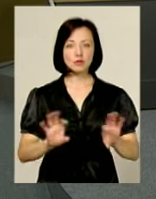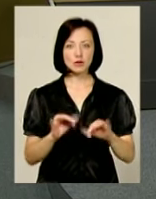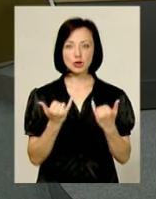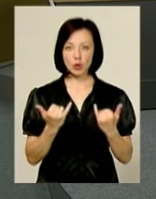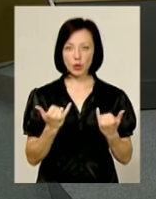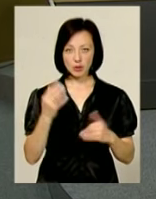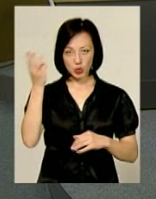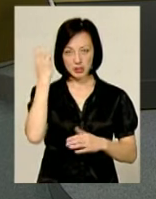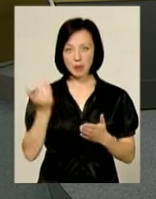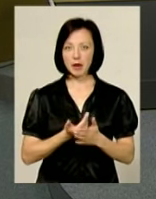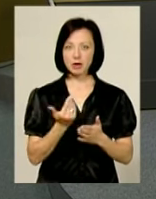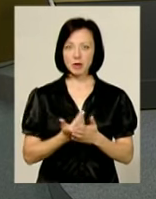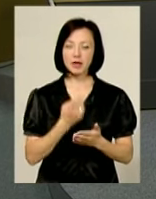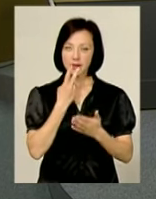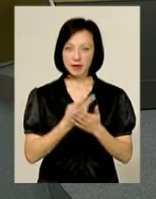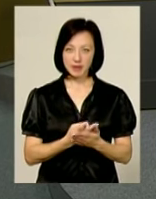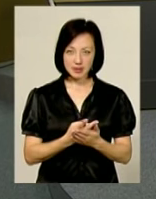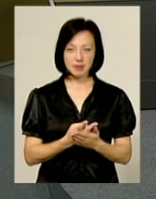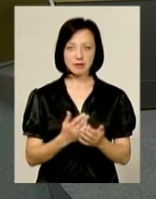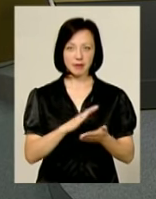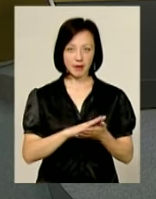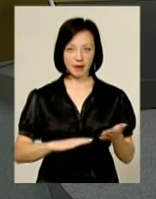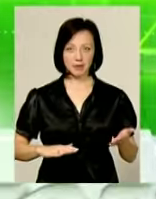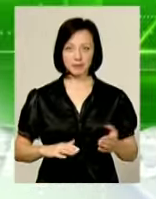сьогоднішній «Подільській панорамі» дивіться в анонсі.